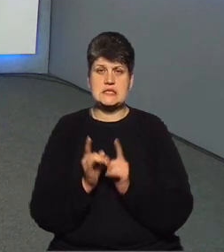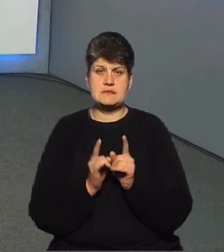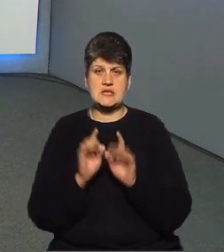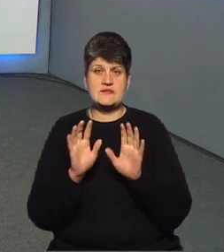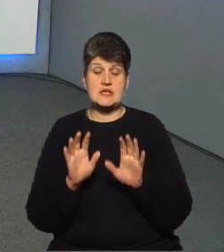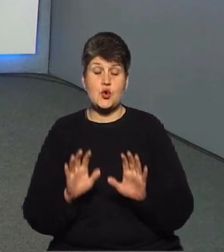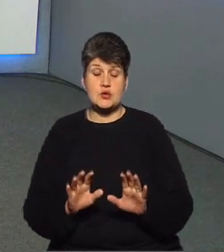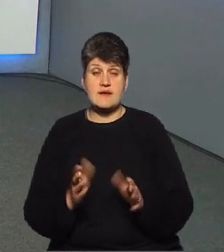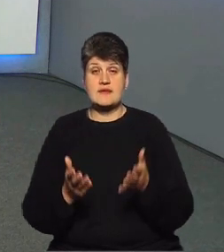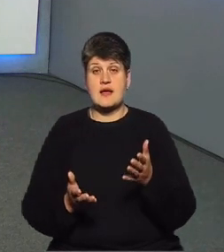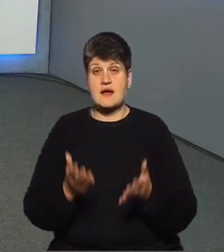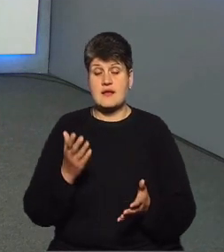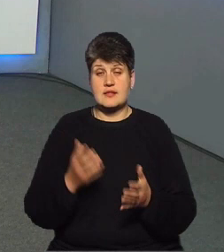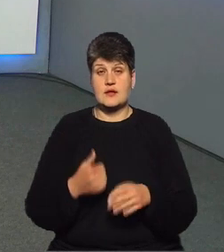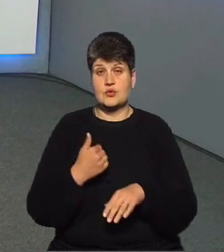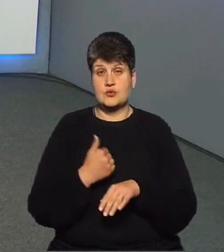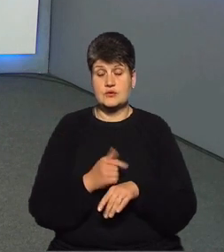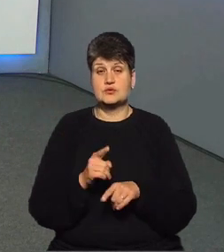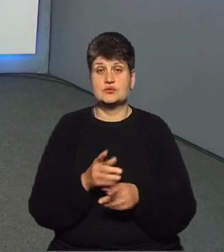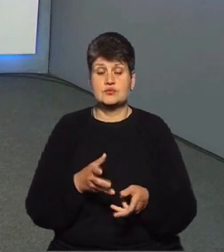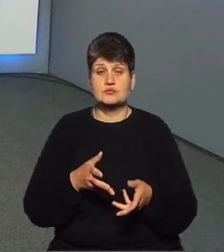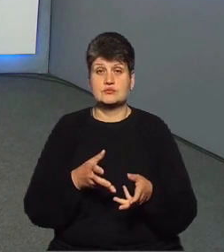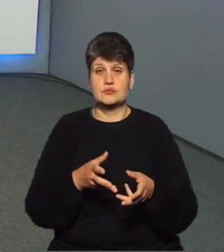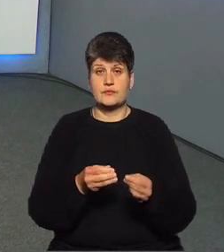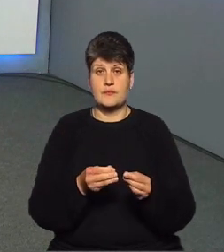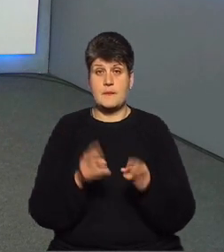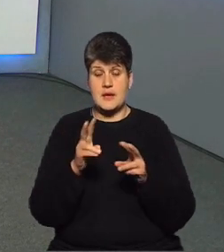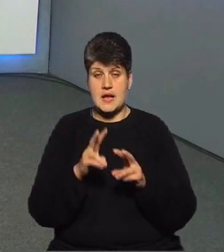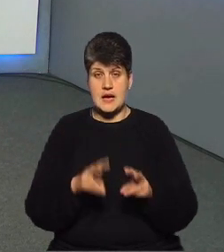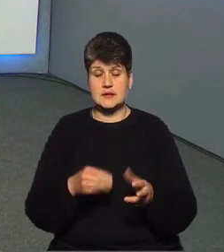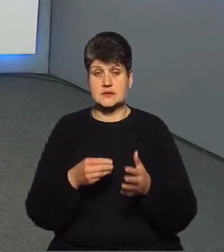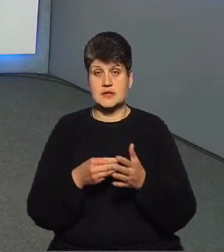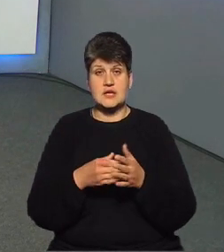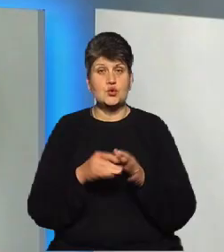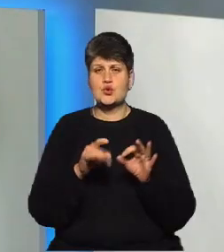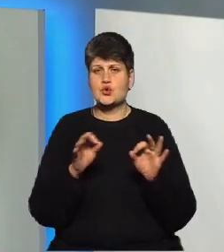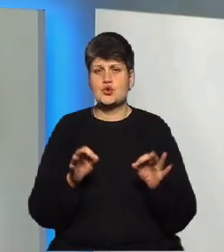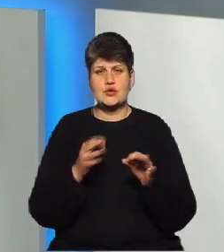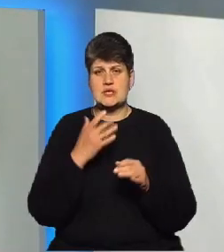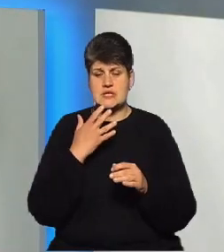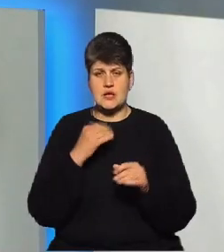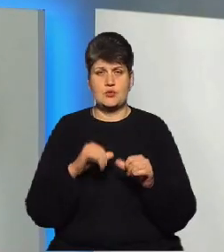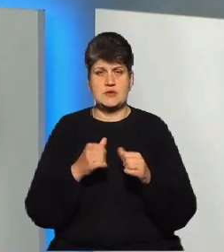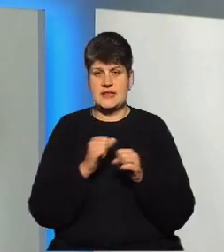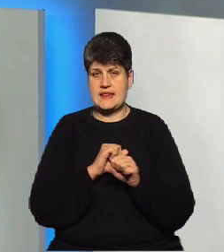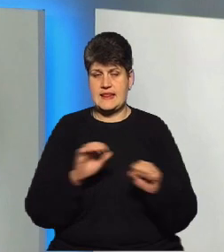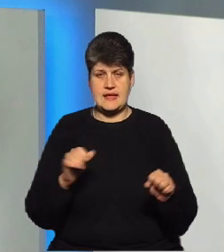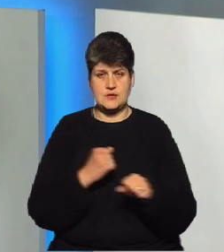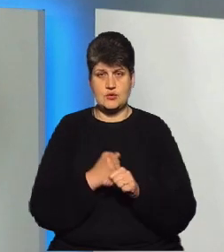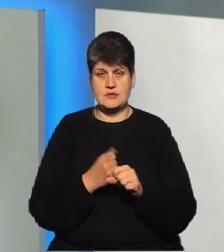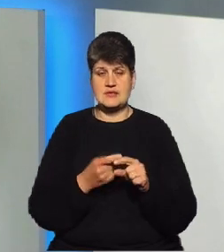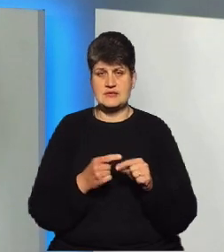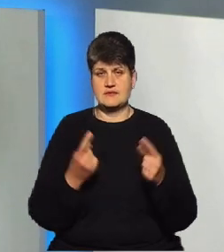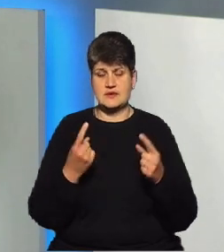основні чинники, які спричиняють перегляд тарифу, і тут Національна комісія нічого вже з цим не зробить. Це якраз оцей суттєвий ріст вартості